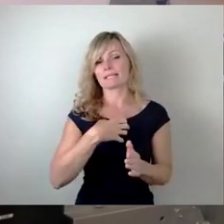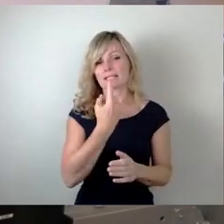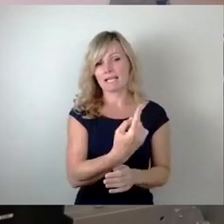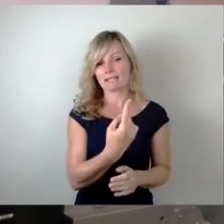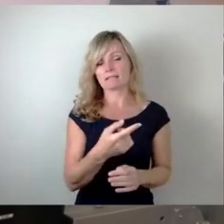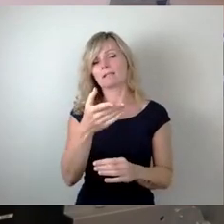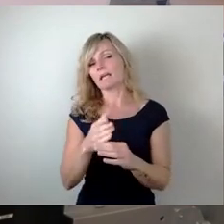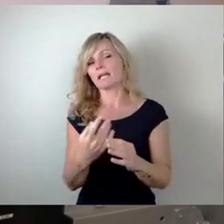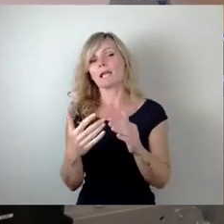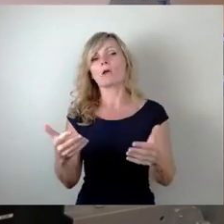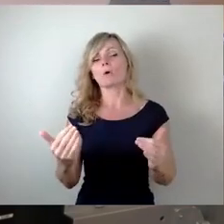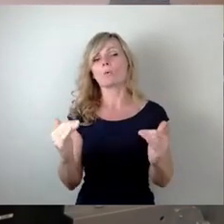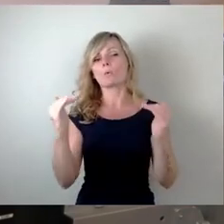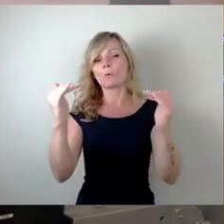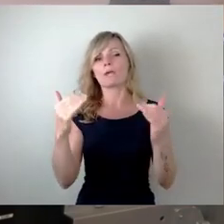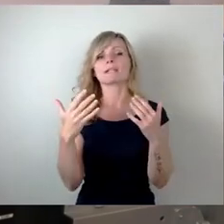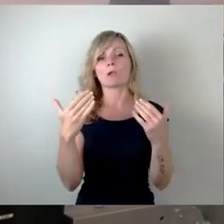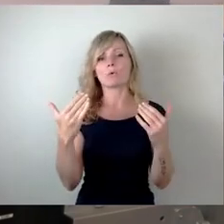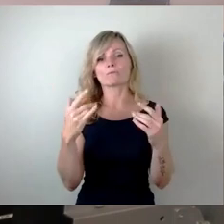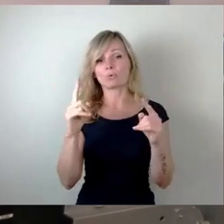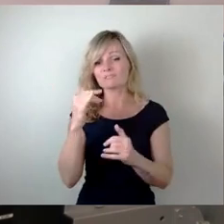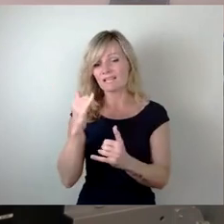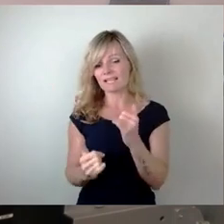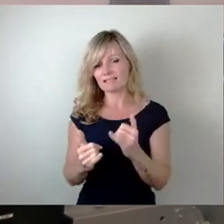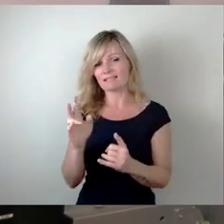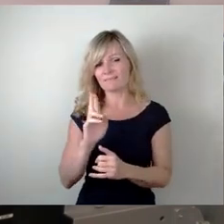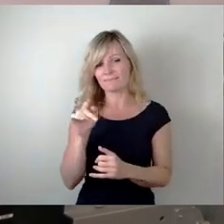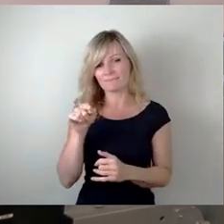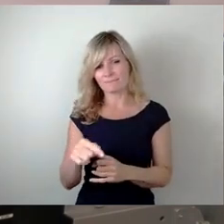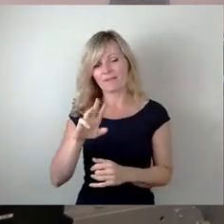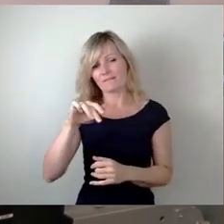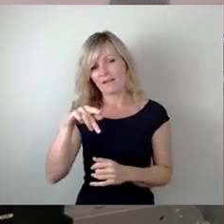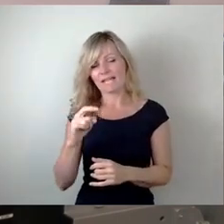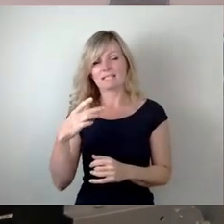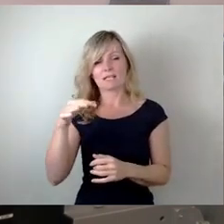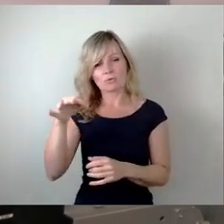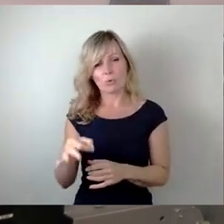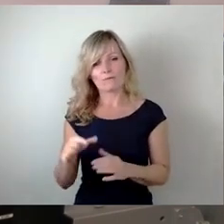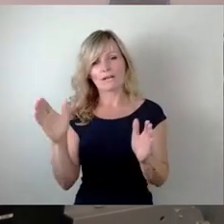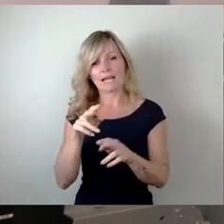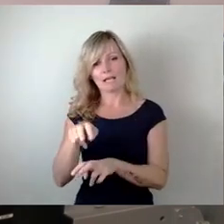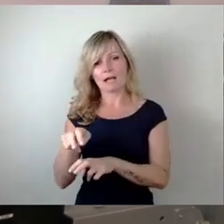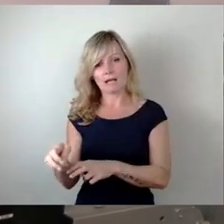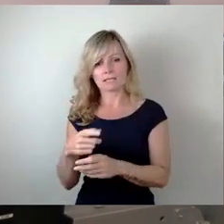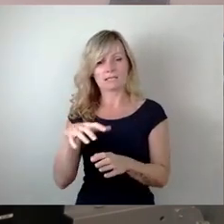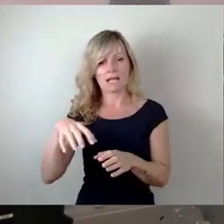zuletzt betraf es eine Kleingartenanlage in Weixdorf, die Kleingartenanlage am Kindergarten.